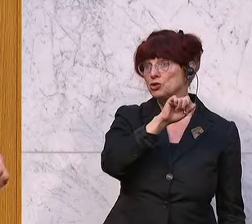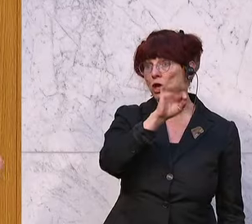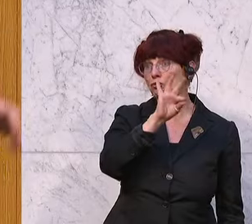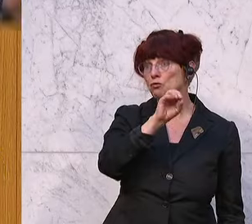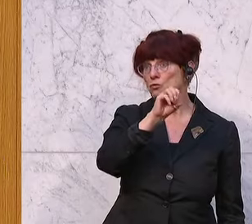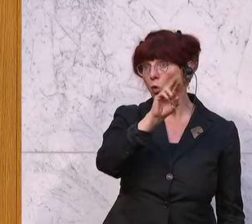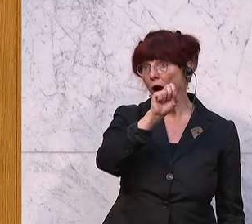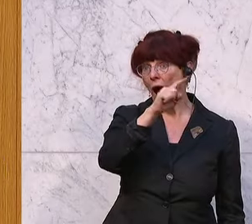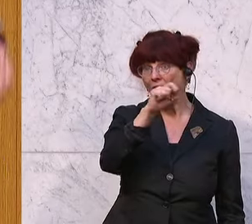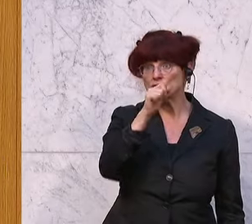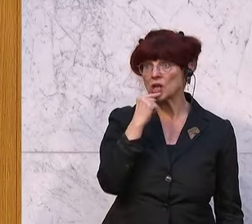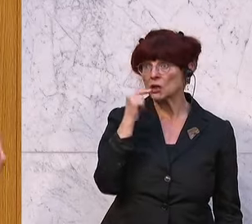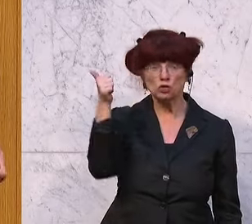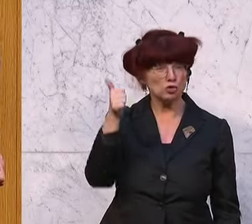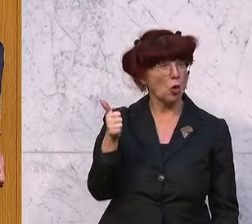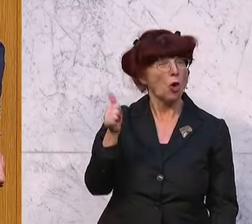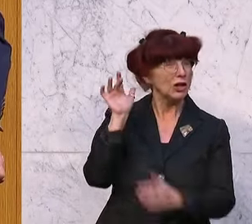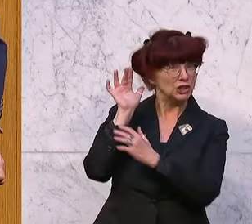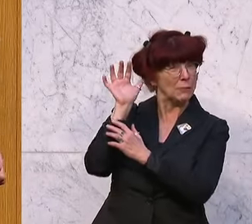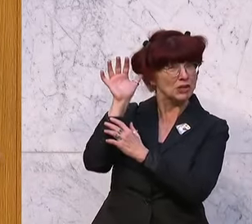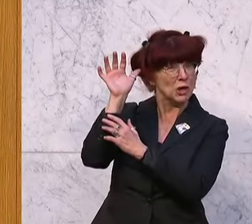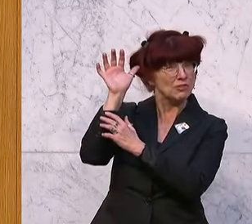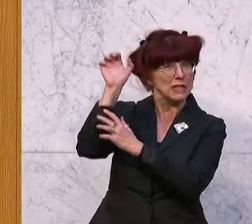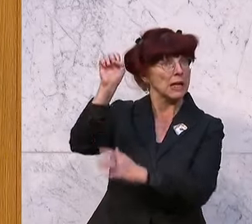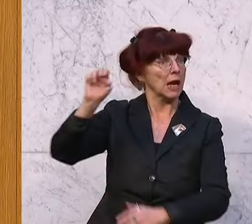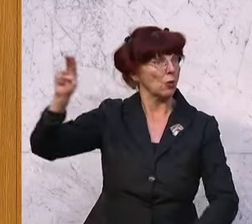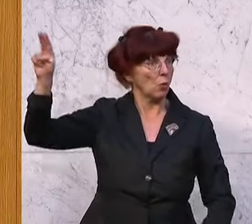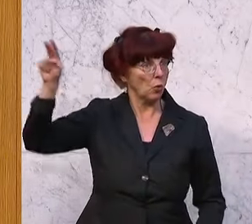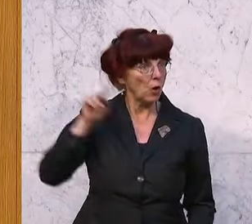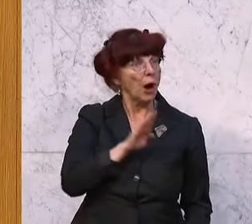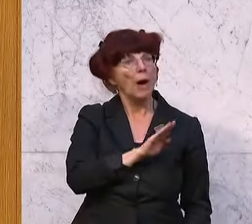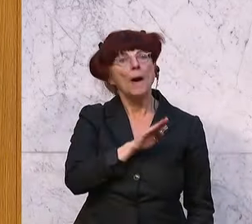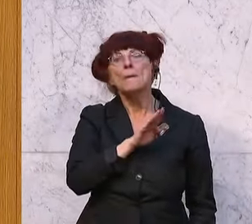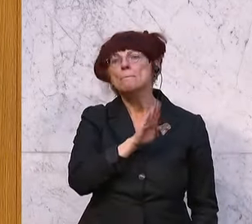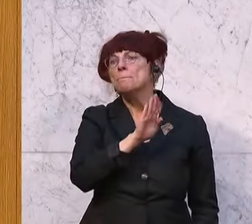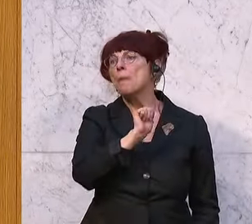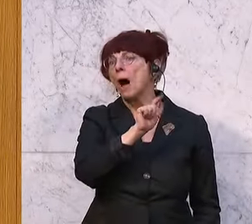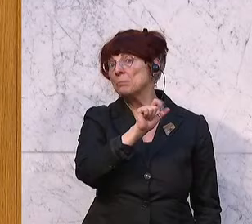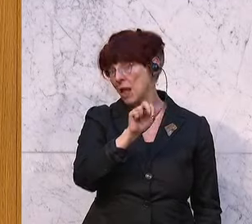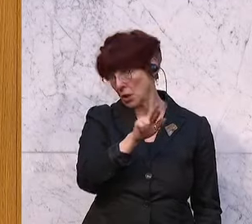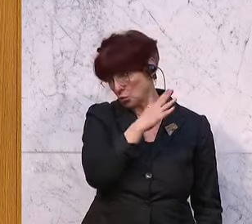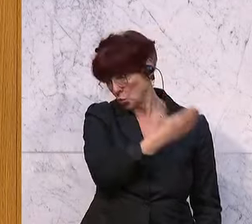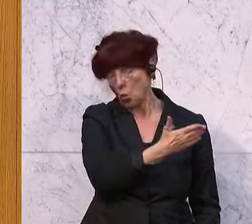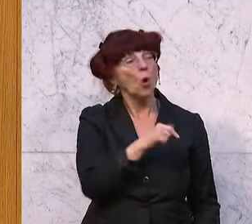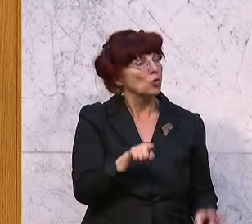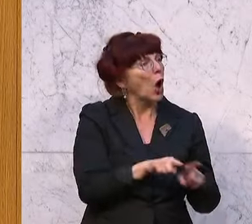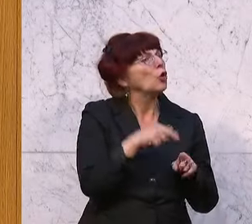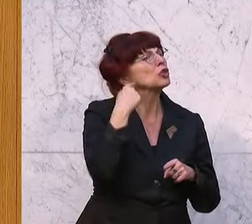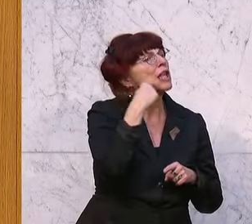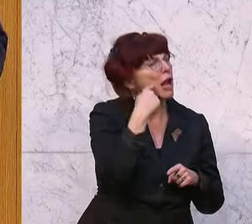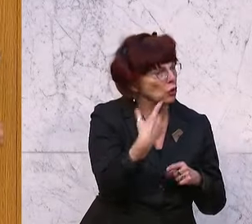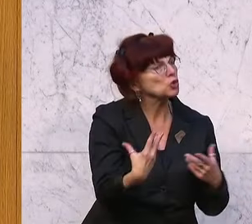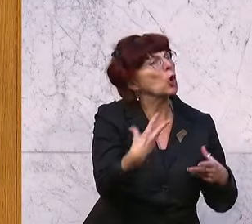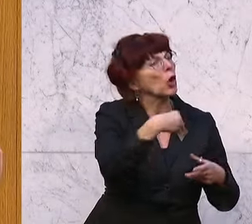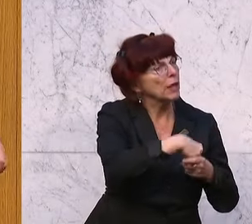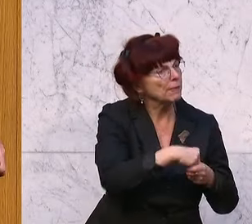Europäische Union abzuhalten, wie es der Herr Babler getan hat. Aber das ist ja wurscht, weil das passt gut dazu, dass er dann auch mit den Neos noch mit verhandelt, die ja wie wir